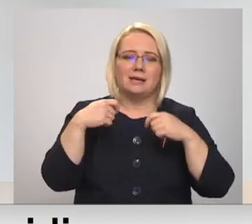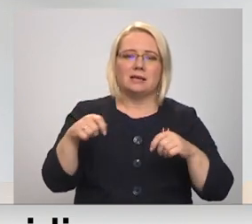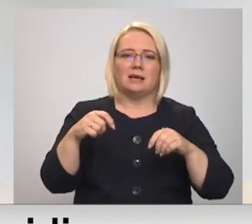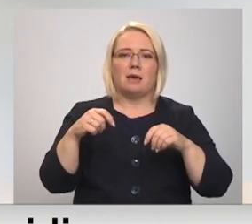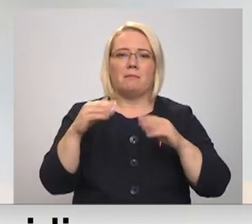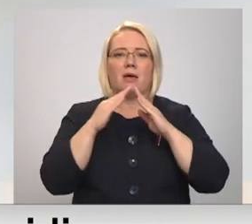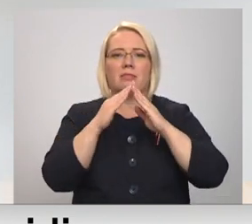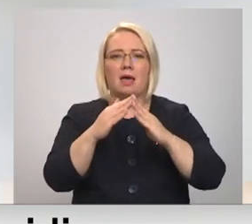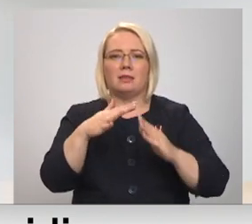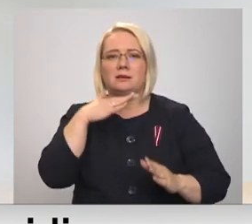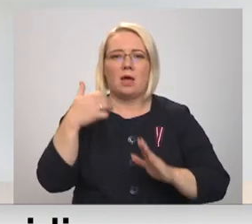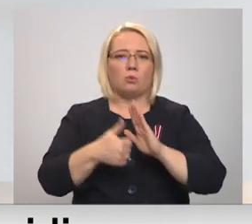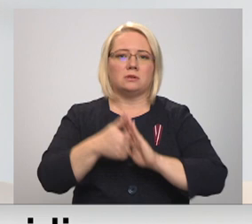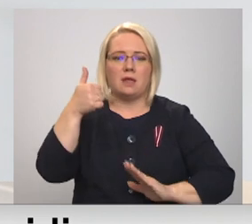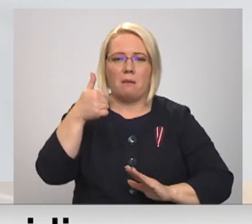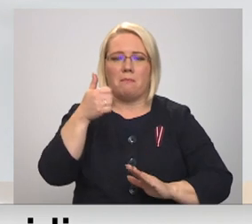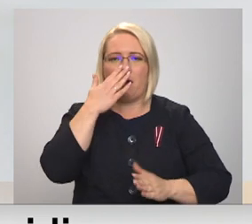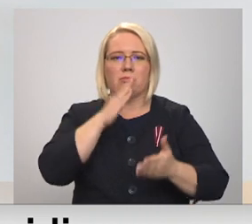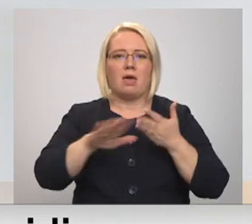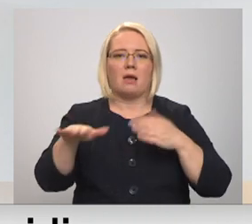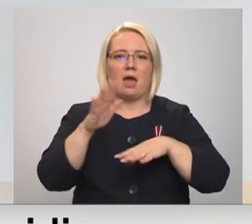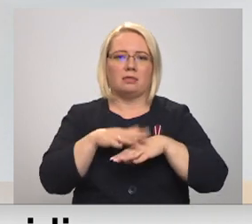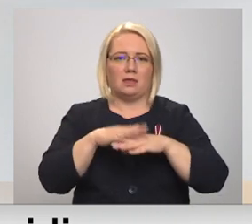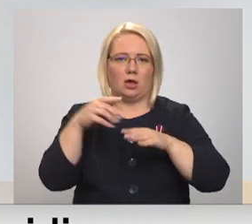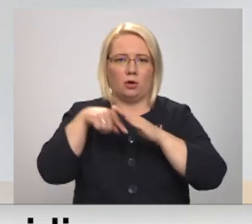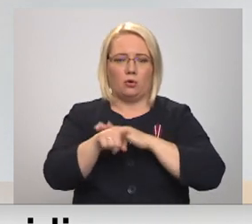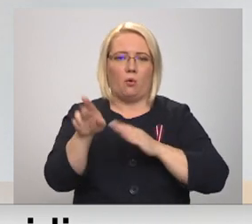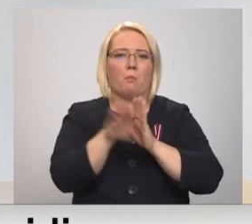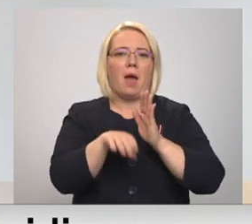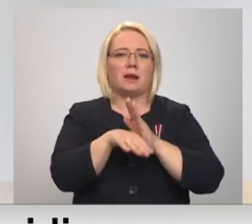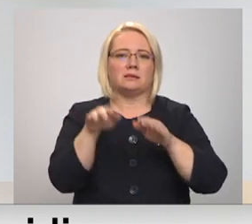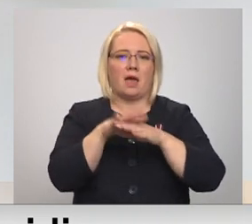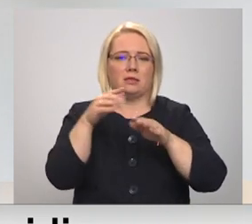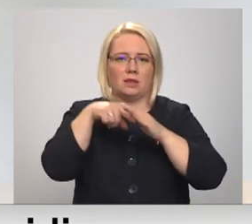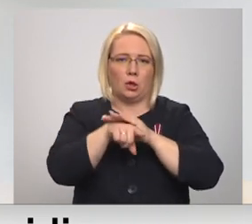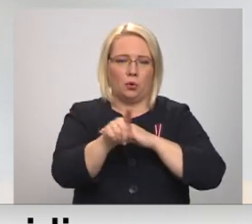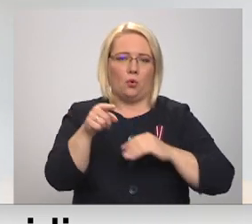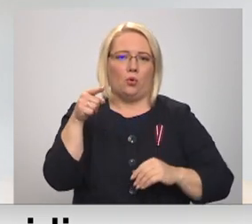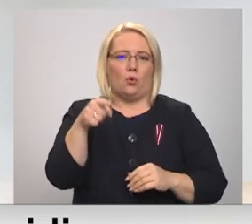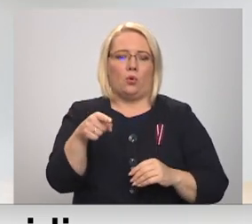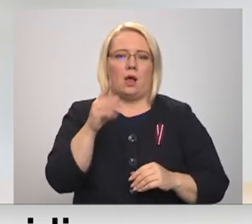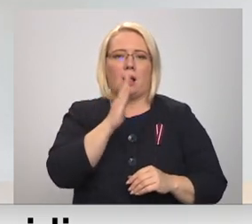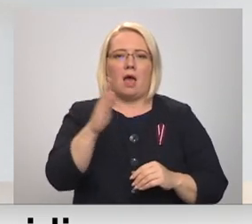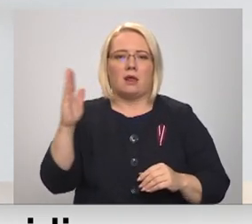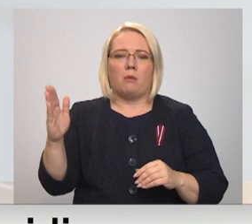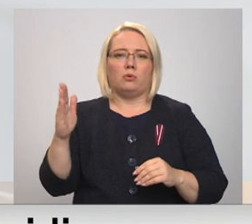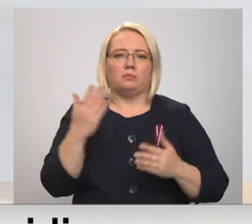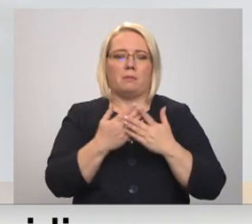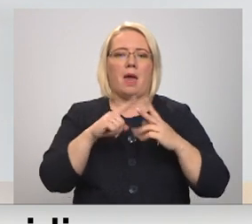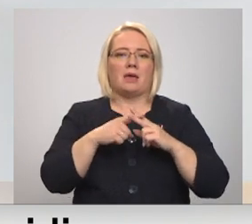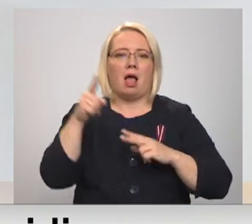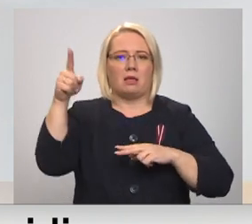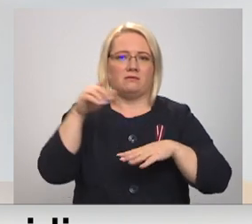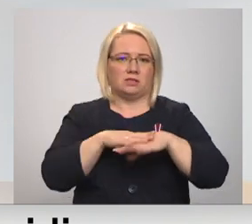nekā, teiksim, tas tirgus pats. Parastais tirgus, kuri katrā pusē piemēram jāelgā uz